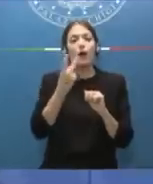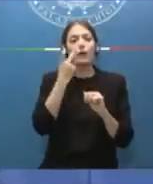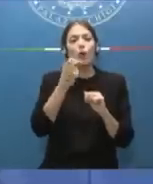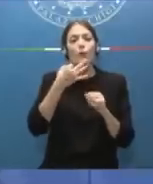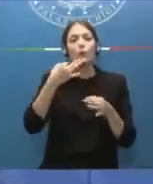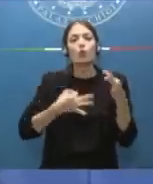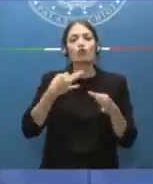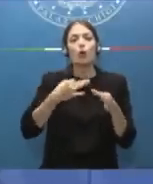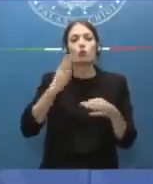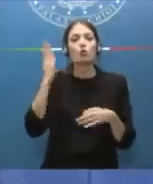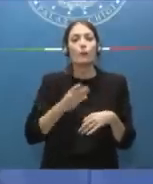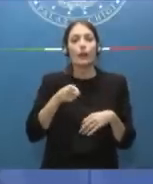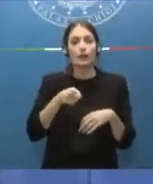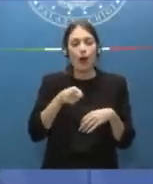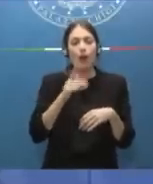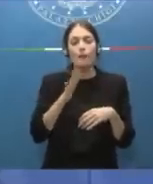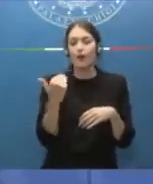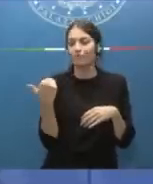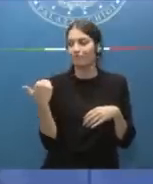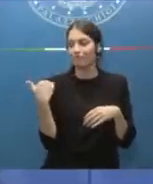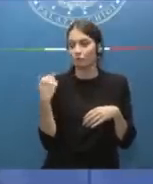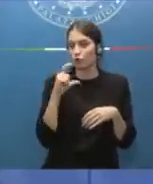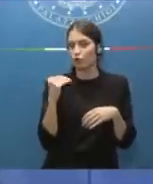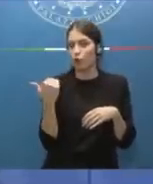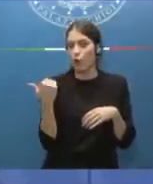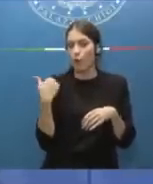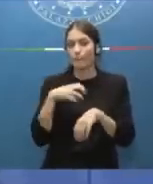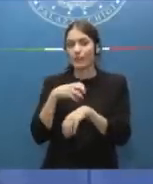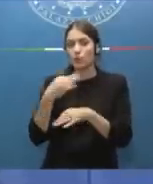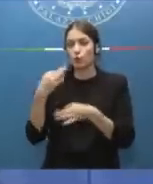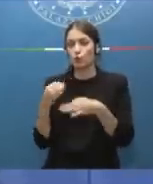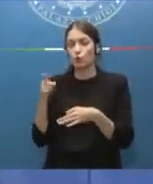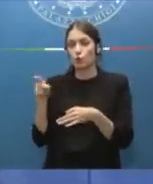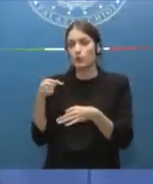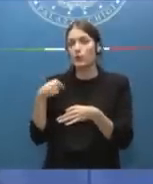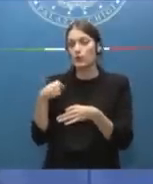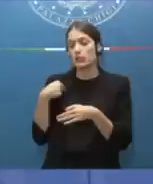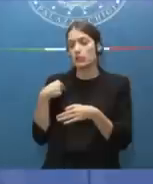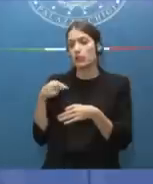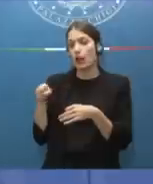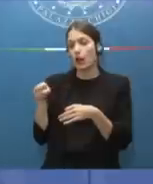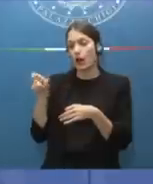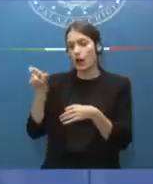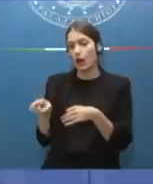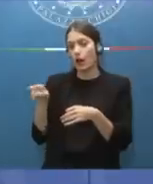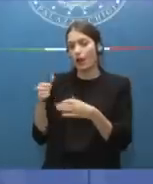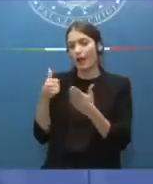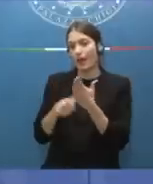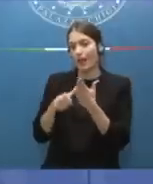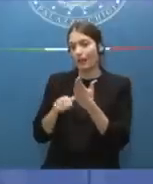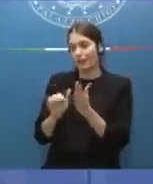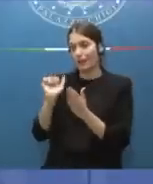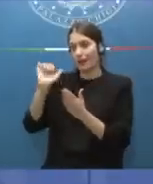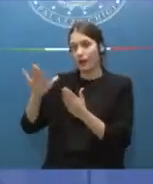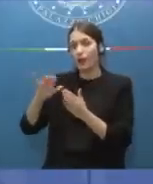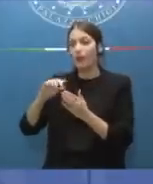però nei giorni scorsi il nostro Ministro della Giustizia è stato raggiunto da una lettera a firma